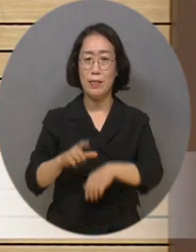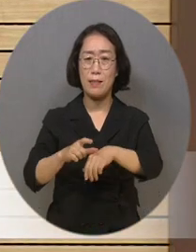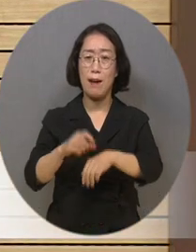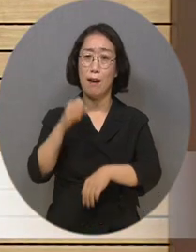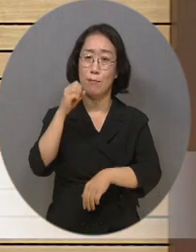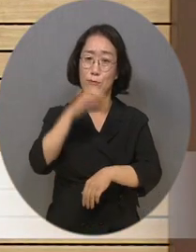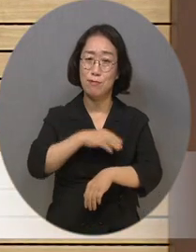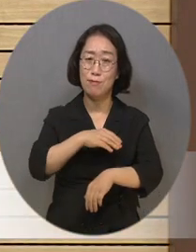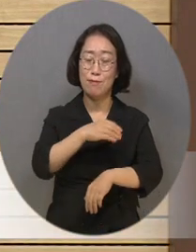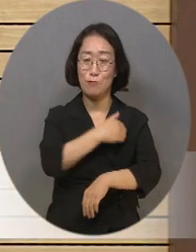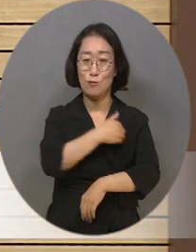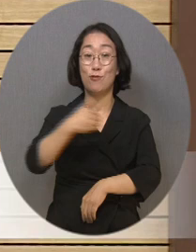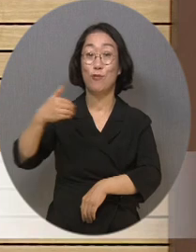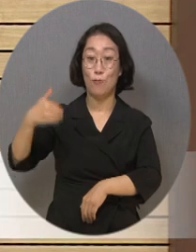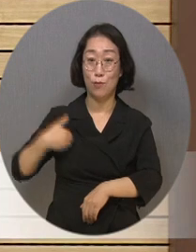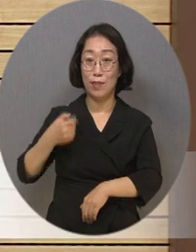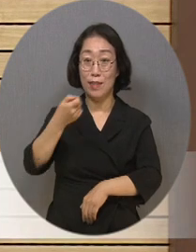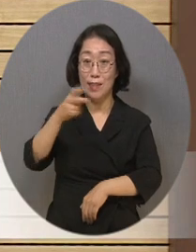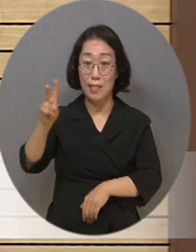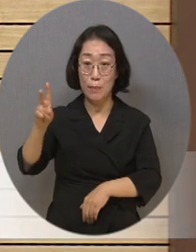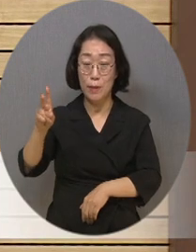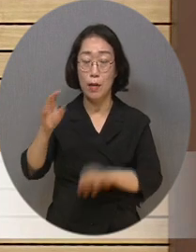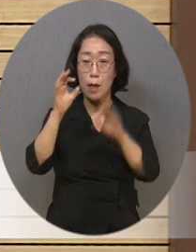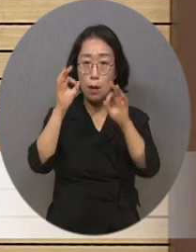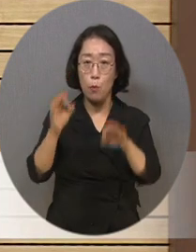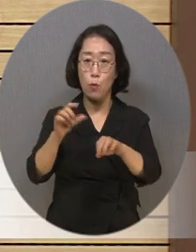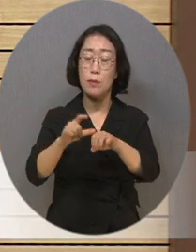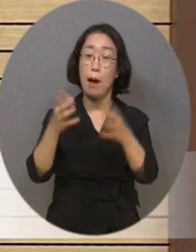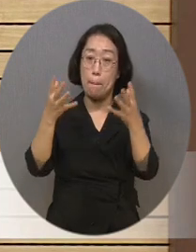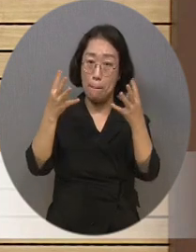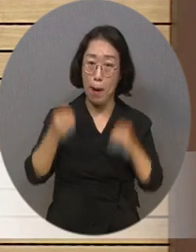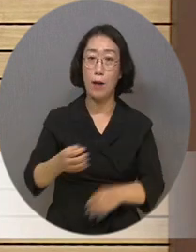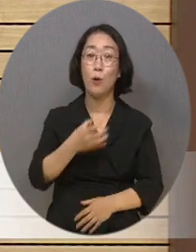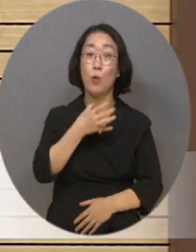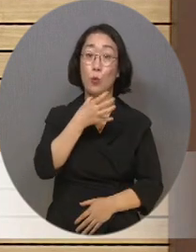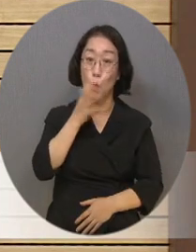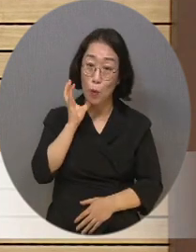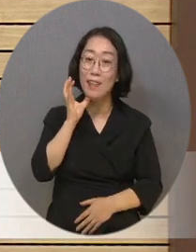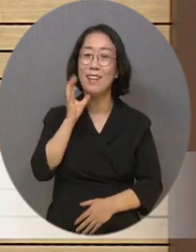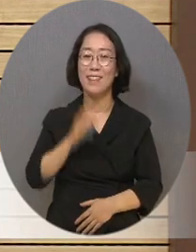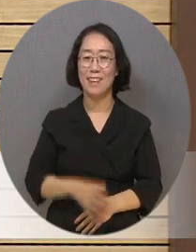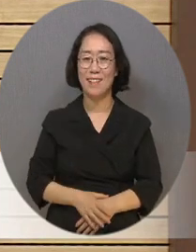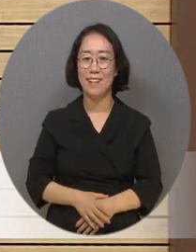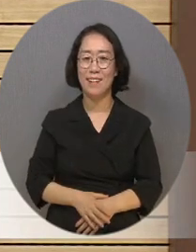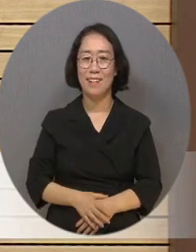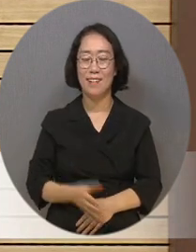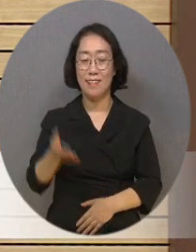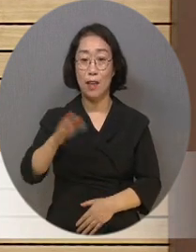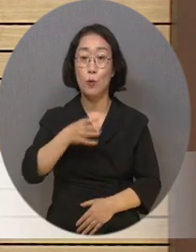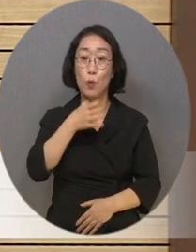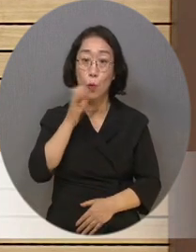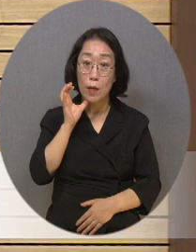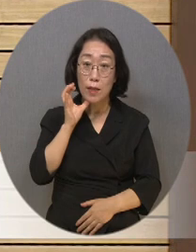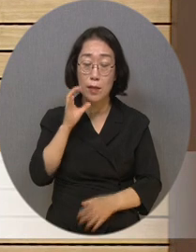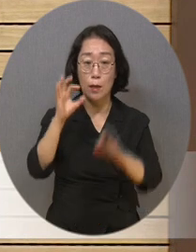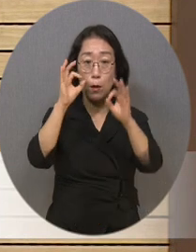많아서 TV를 가장 많이 시청하는 계층인데 노인들에게